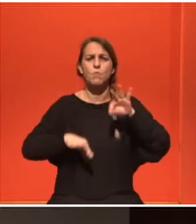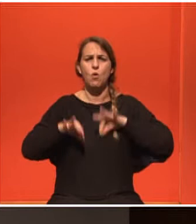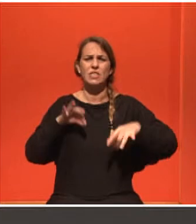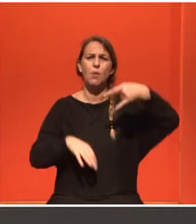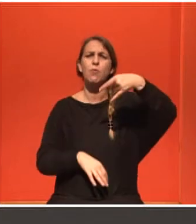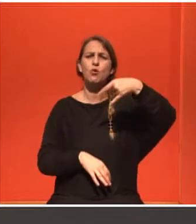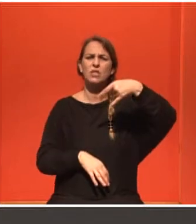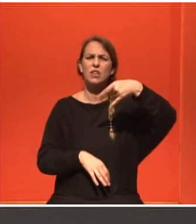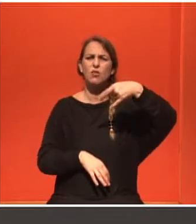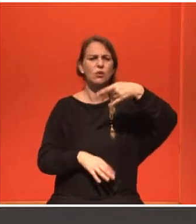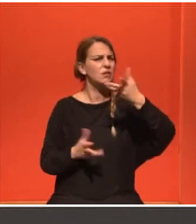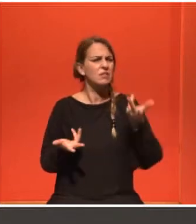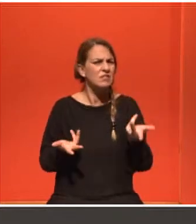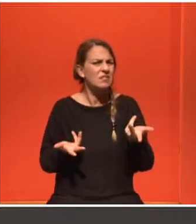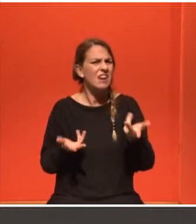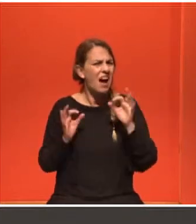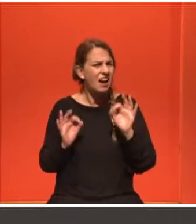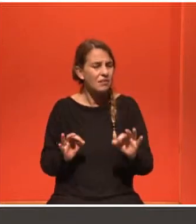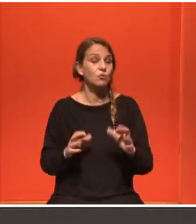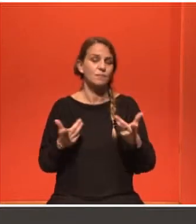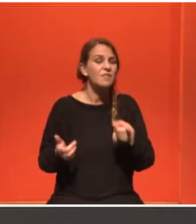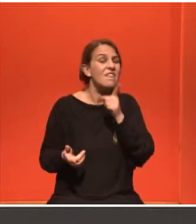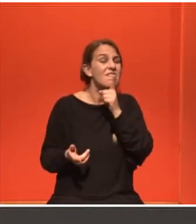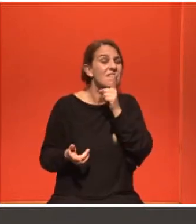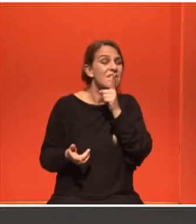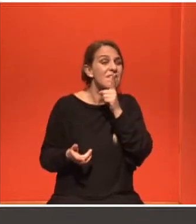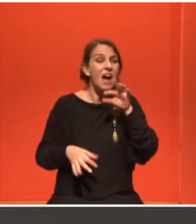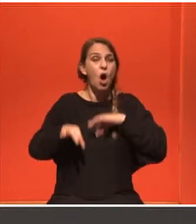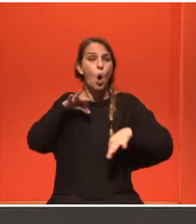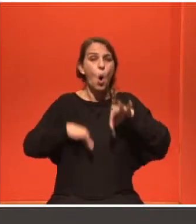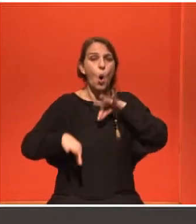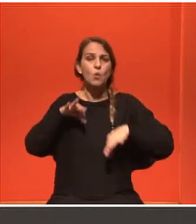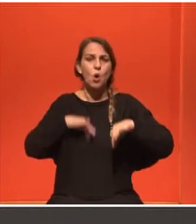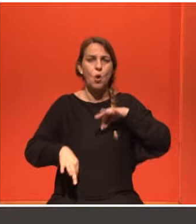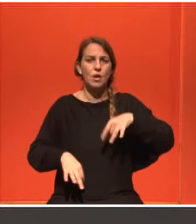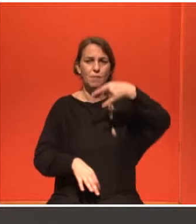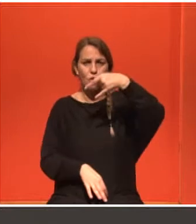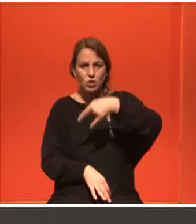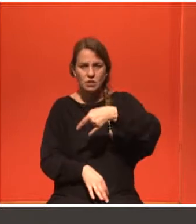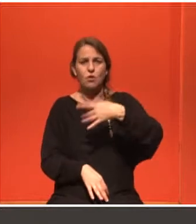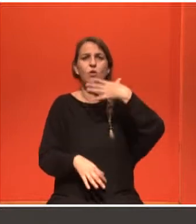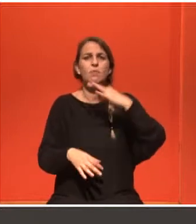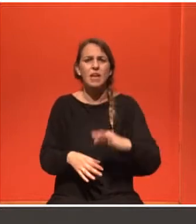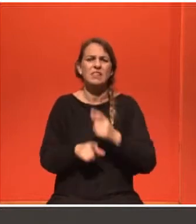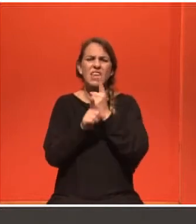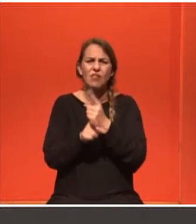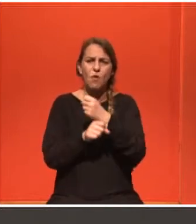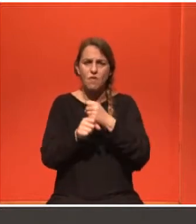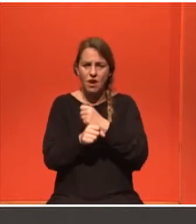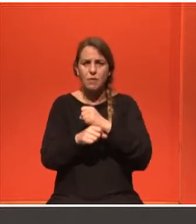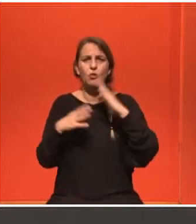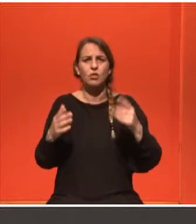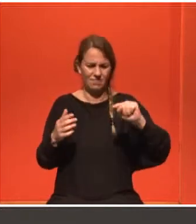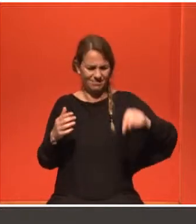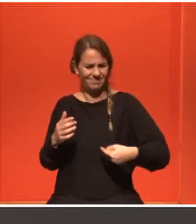Ναι, οι ασθενείς αυτές παίρνουν φουλ αγωγή με προγεστερώνι. Παίρνουν και τοπικά προγεστερώνι με σπιράλ μυρένα. Έτσι το οποίο είναι